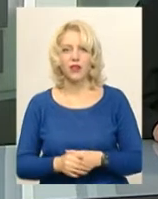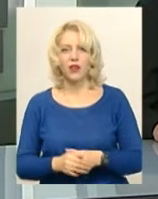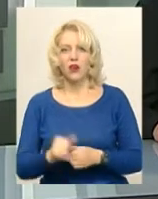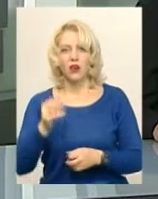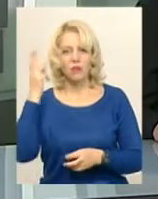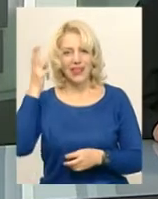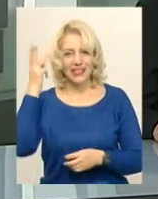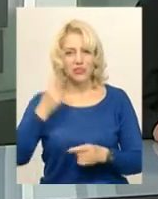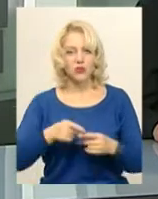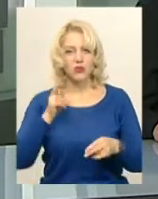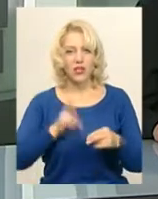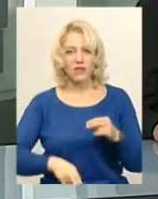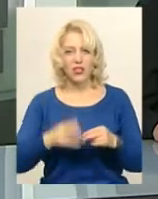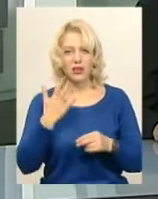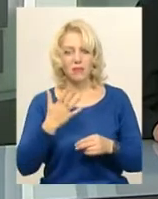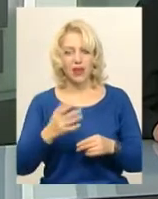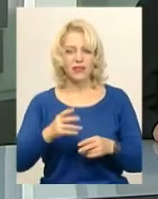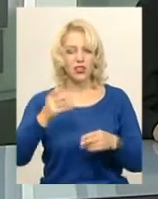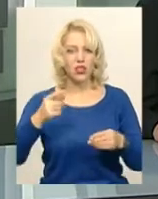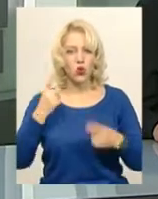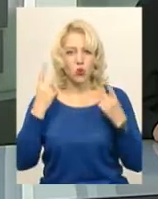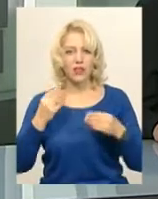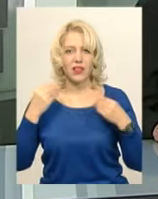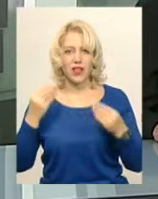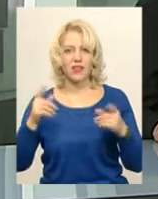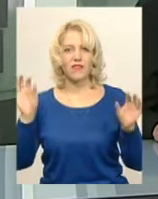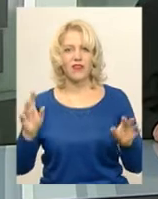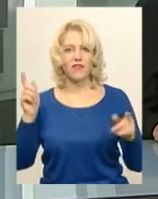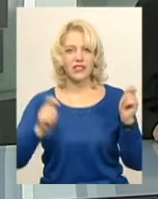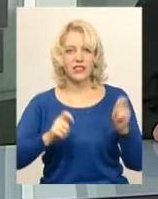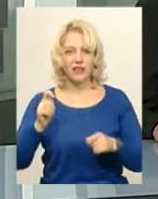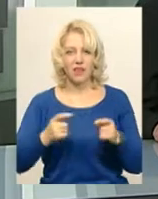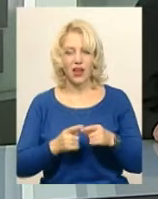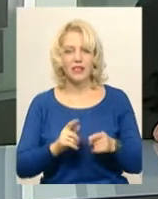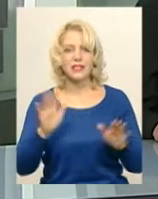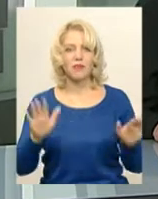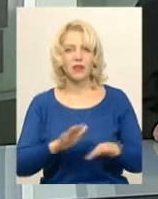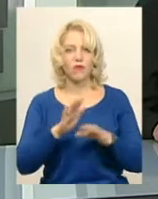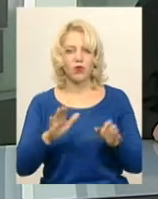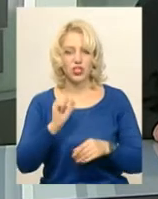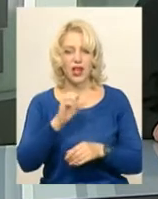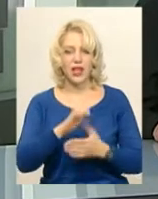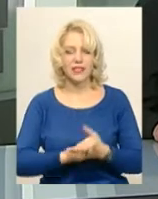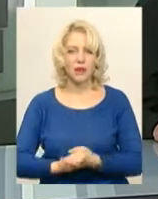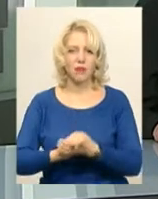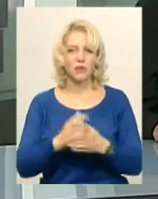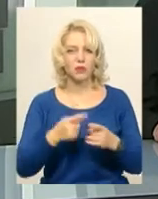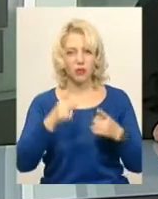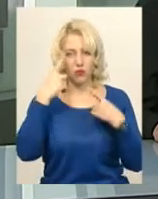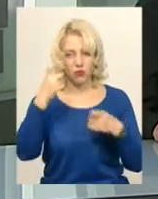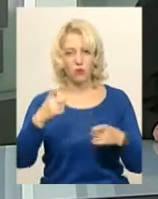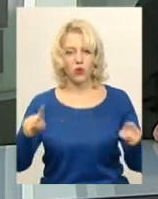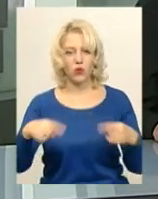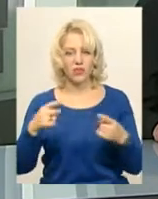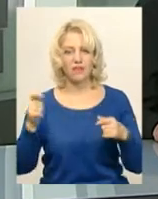У Хмельницькому завершився п'ятий ювілейний фестиваль хорової музики «Співоча асамблея». Про це повідомив організатор фестивалю, художній